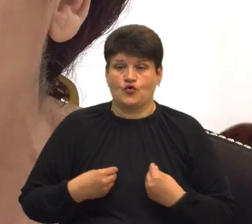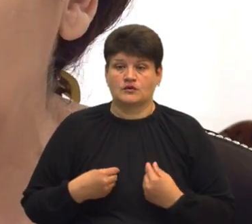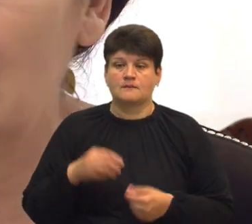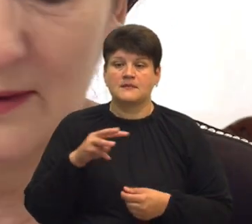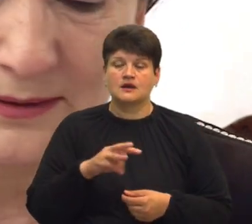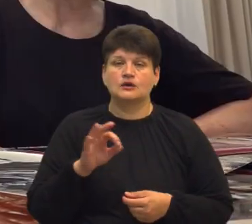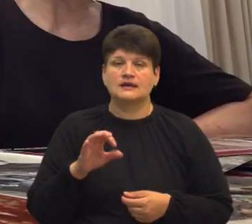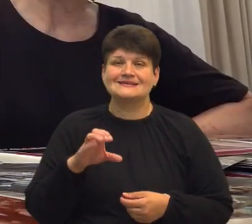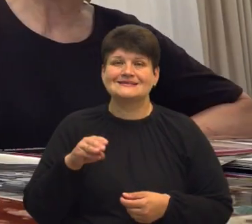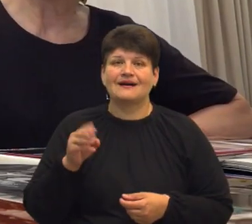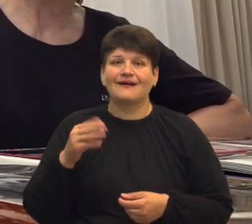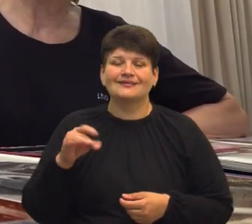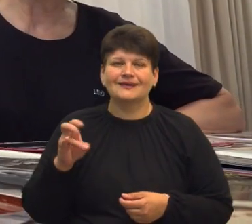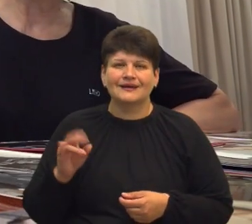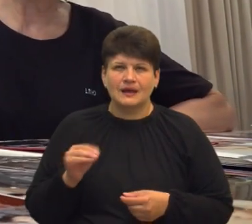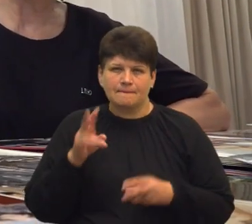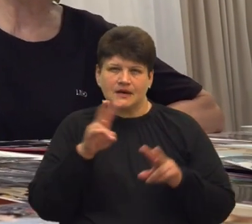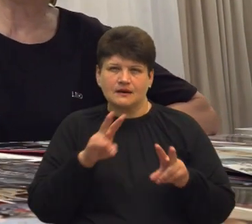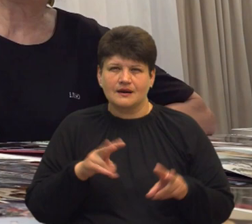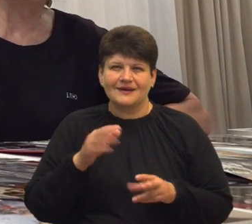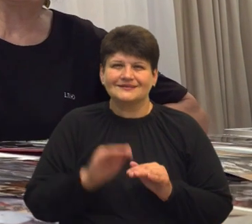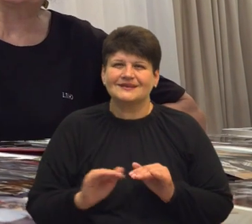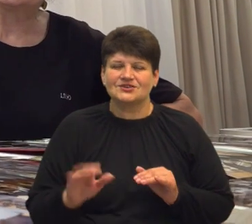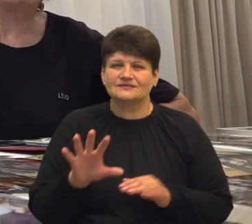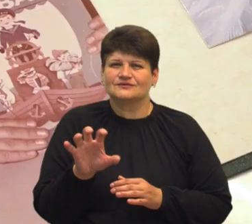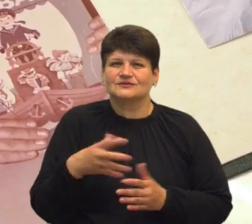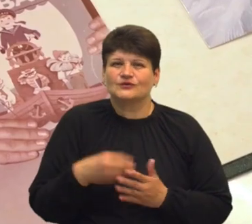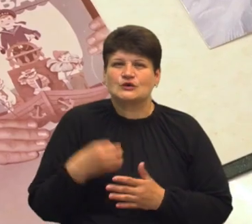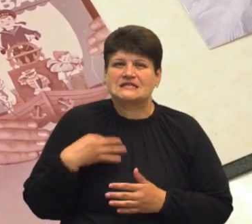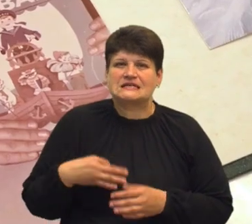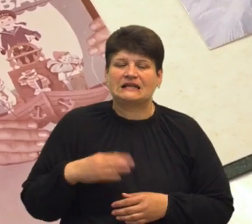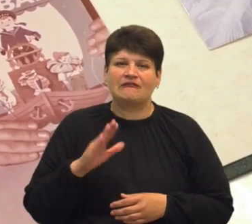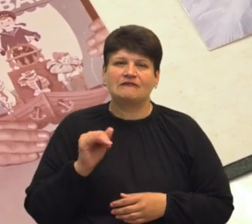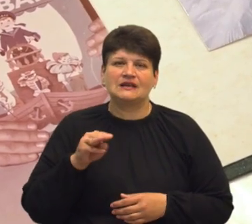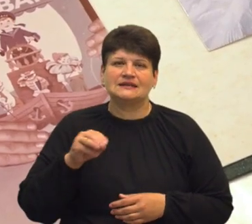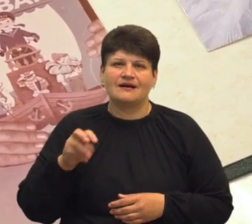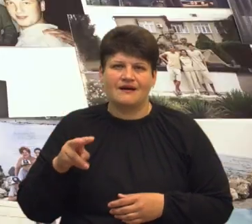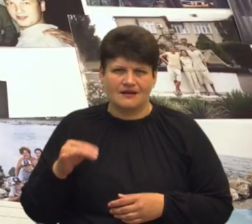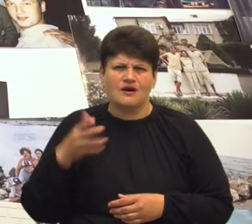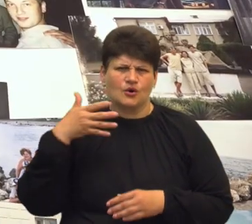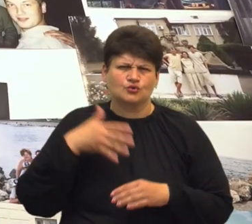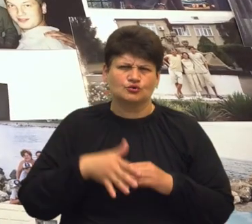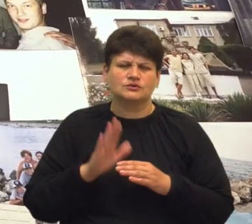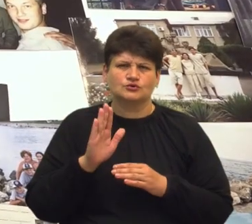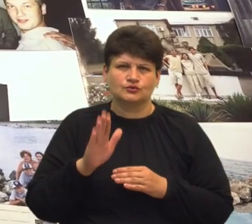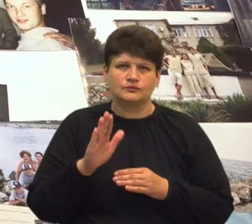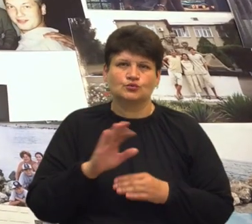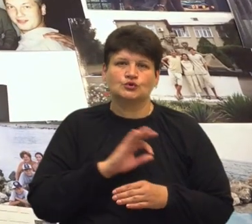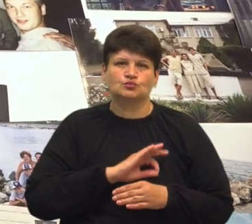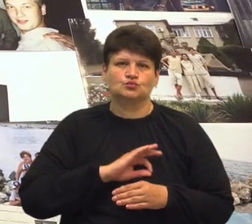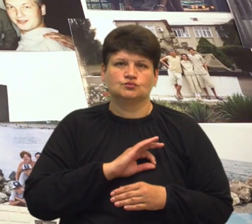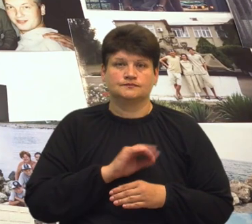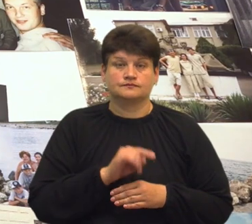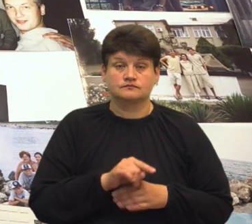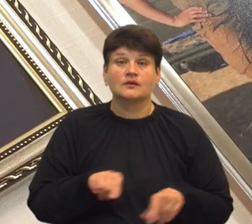Олег Стадники переглядають дитячі світлини свого сина Віталія. Кажуть, з дитинства розуміли, що він піде шляхом батьків і убере юриспруденцію.